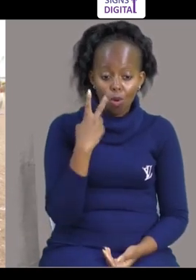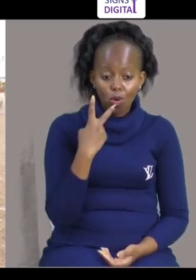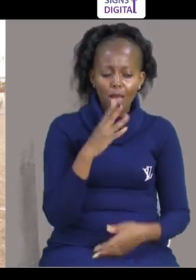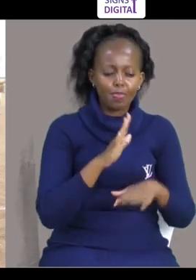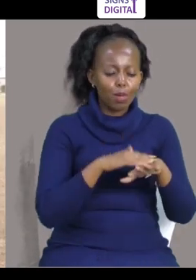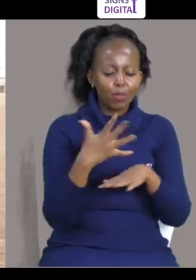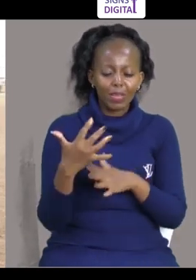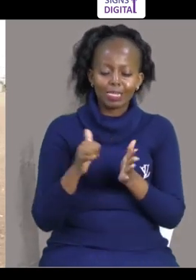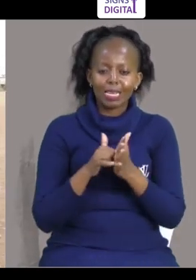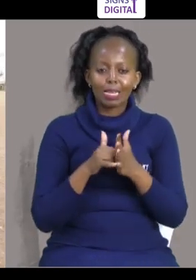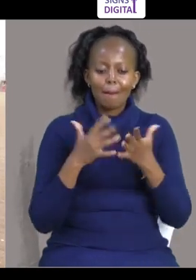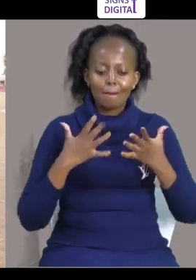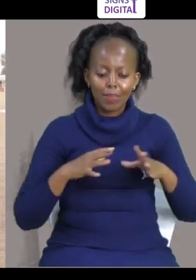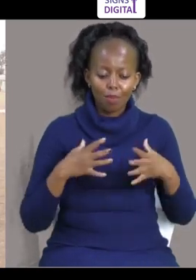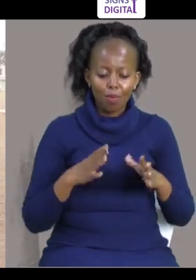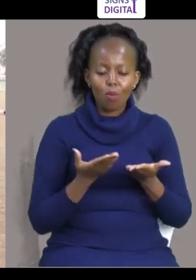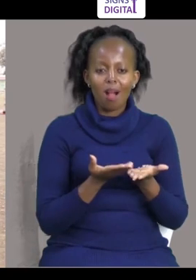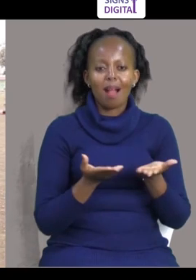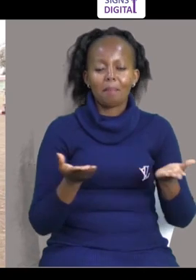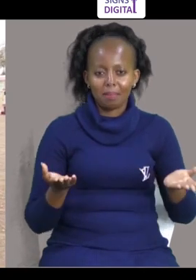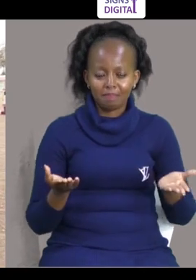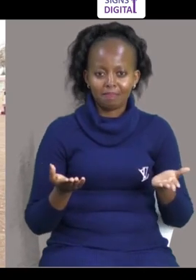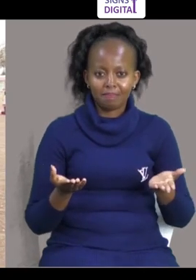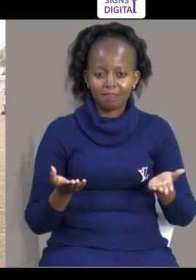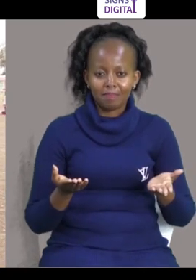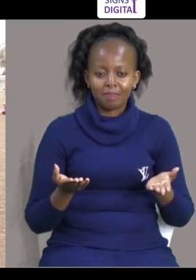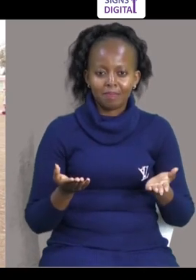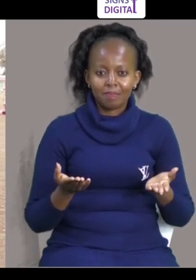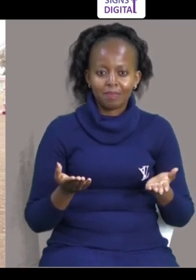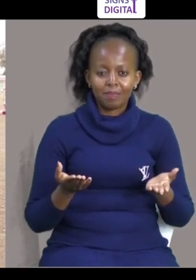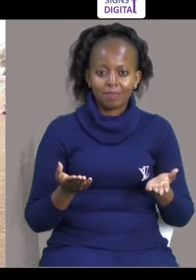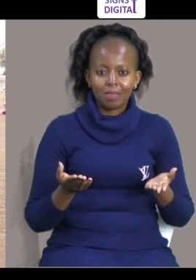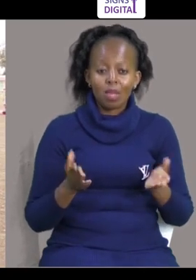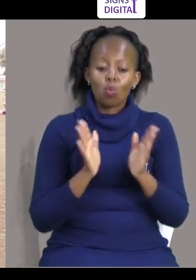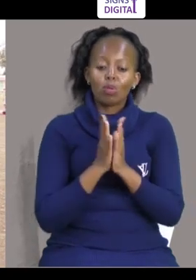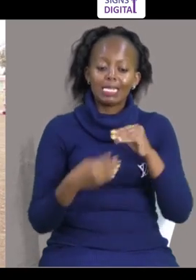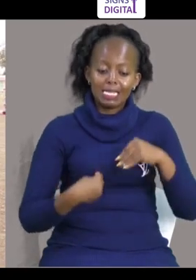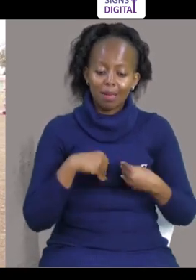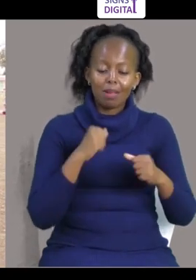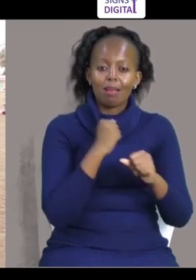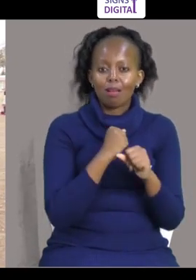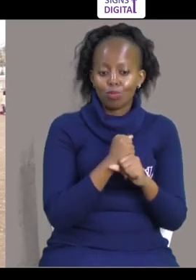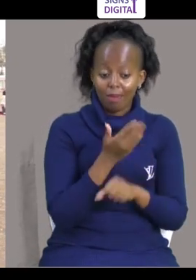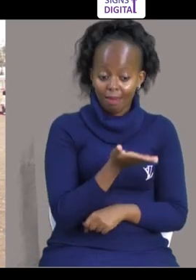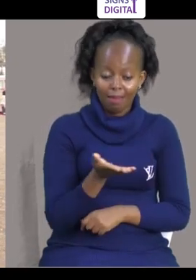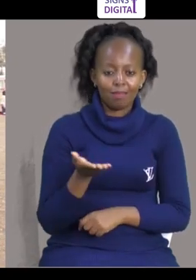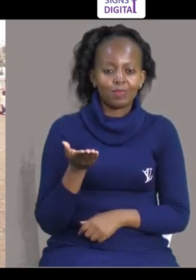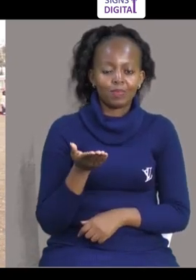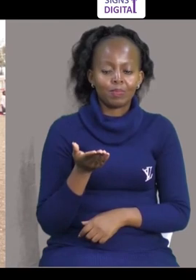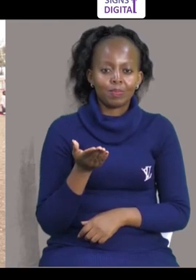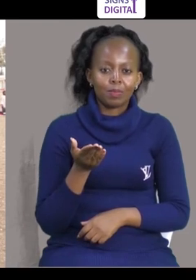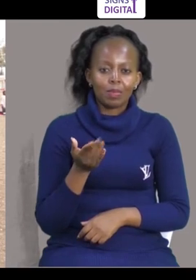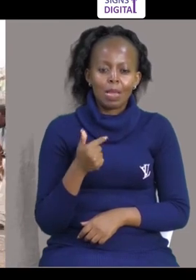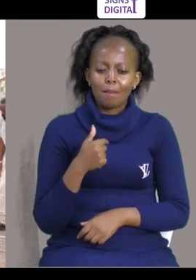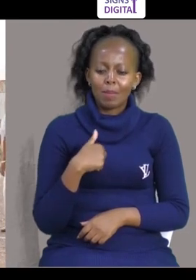Nimeona hile mabu mazuri sana Watu wakona ulemavu,